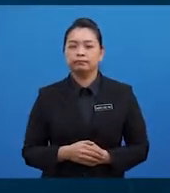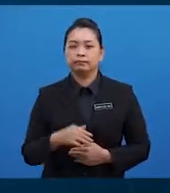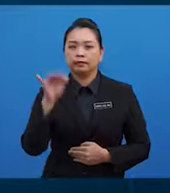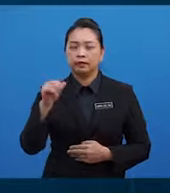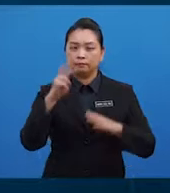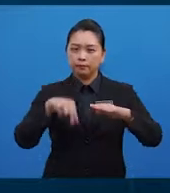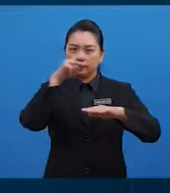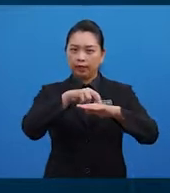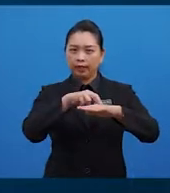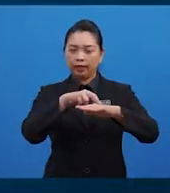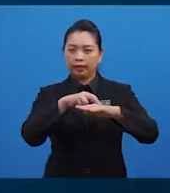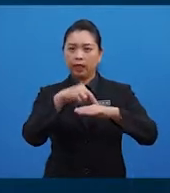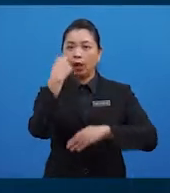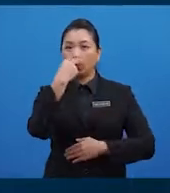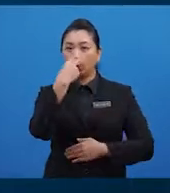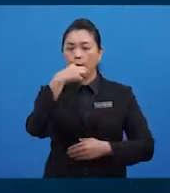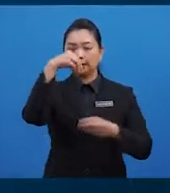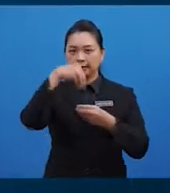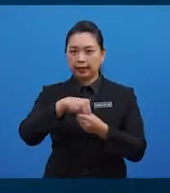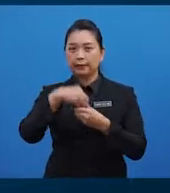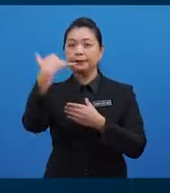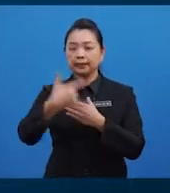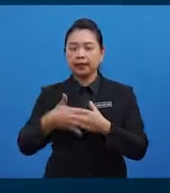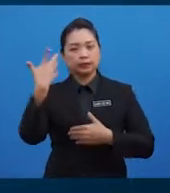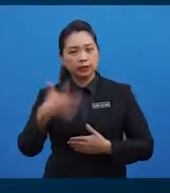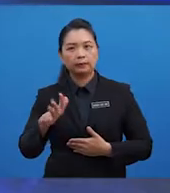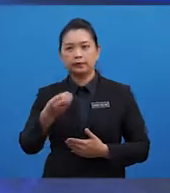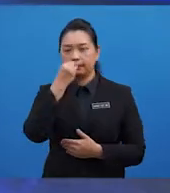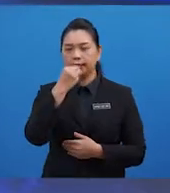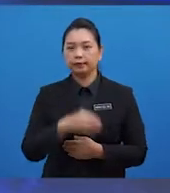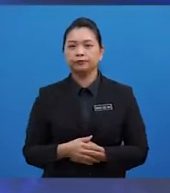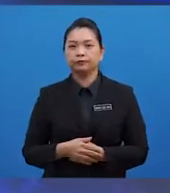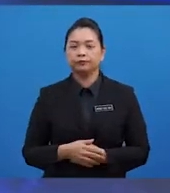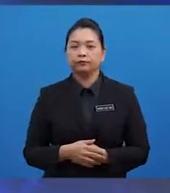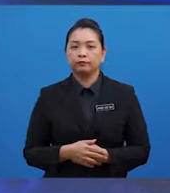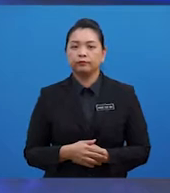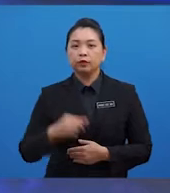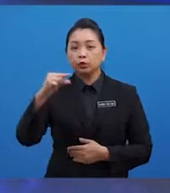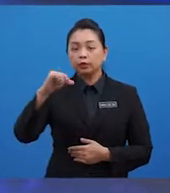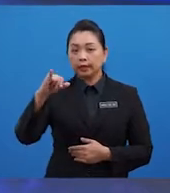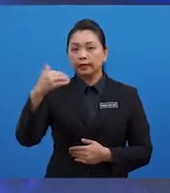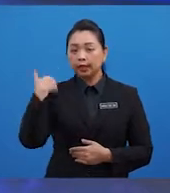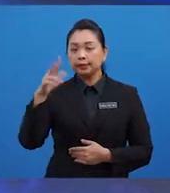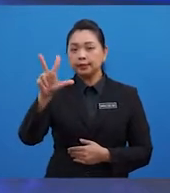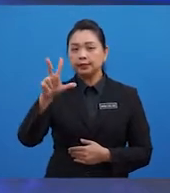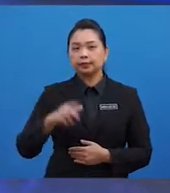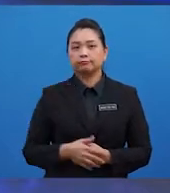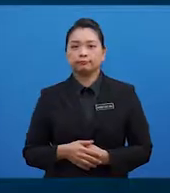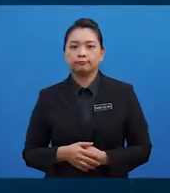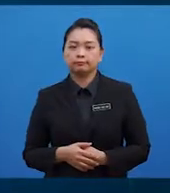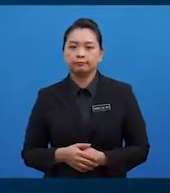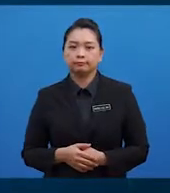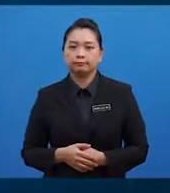gula dalam darah selepas ia dimakan. GI diklasifikasikan kepada tiga